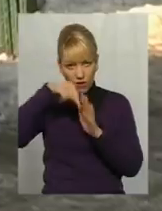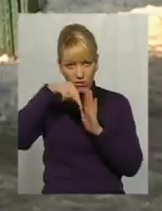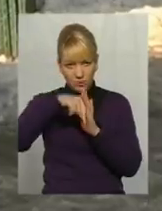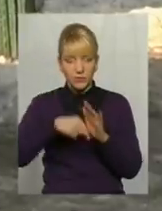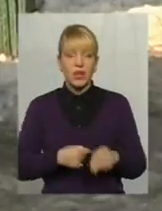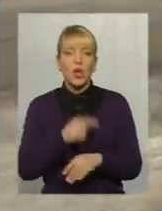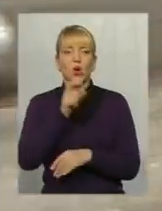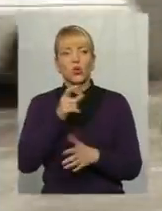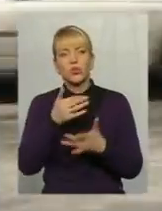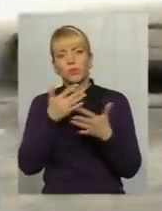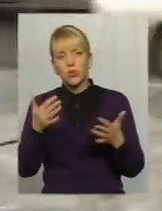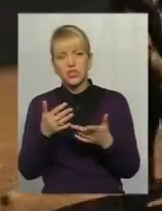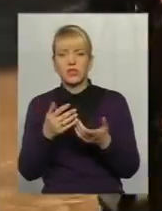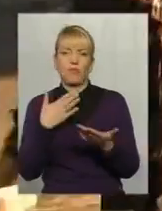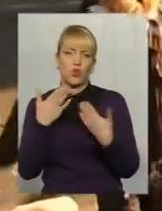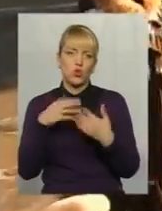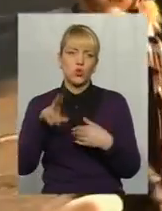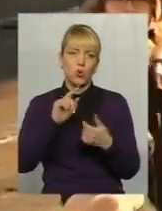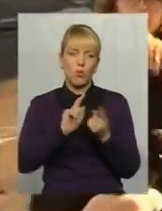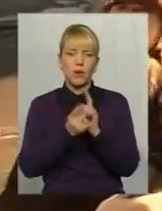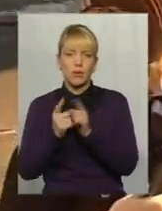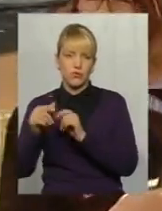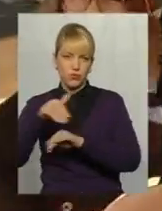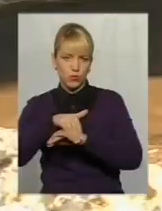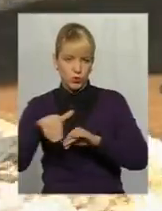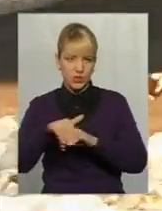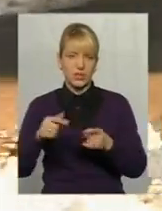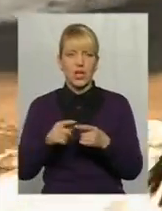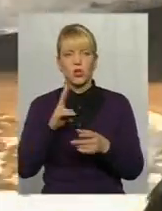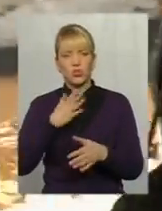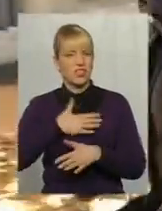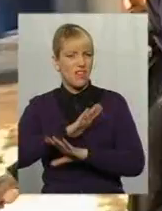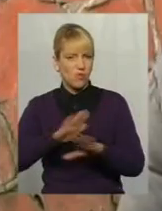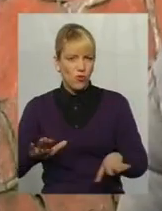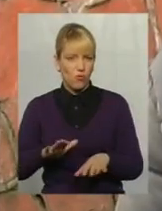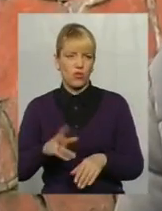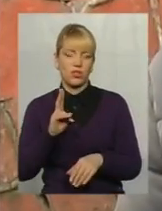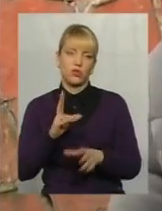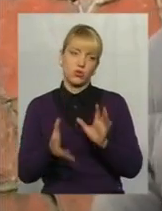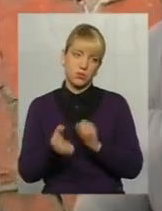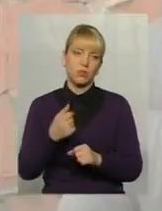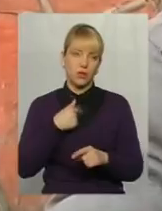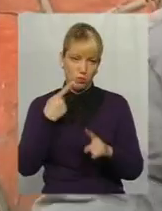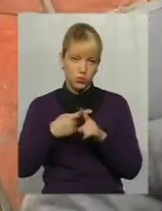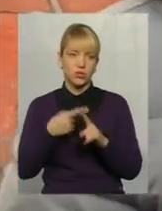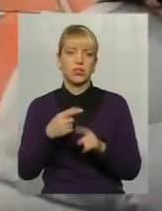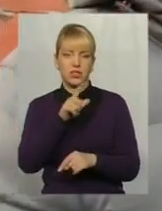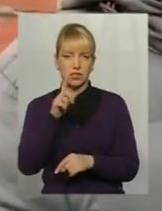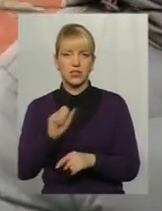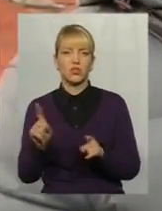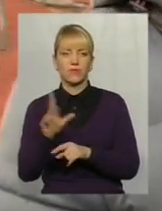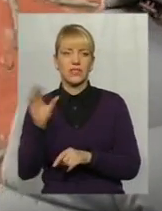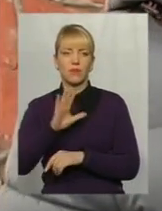-різному ставляться до перейменування вулиць. Одні – невдоволені, інші – щиро підтримують. Позитивно, я за, щоб було все